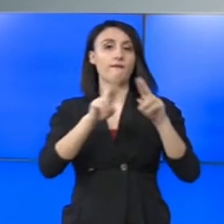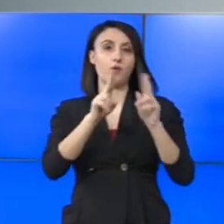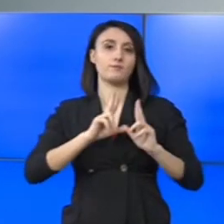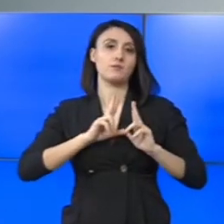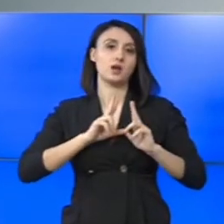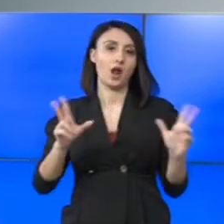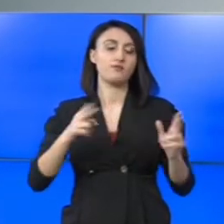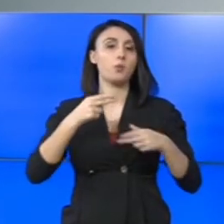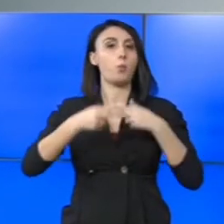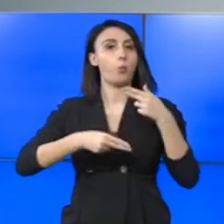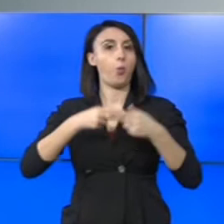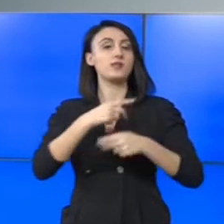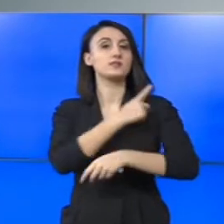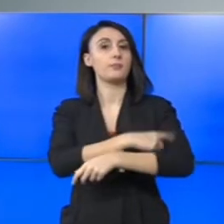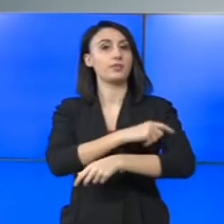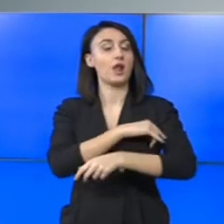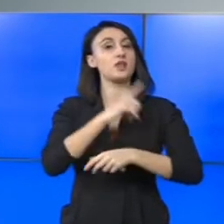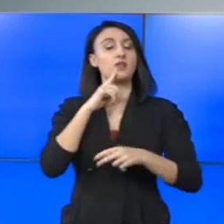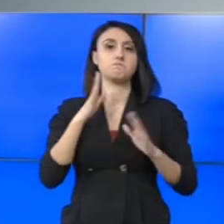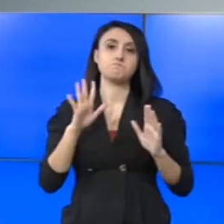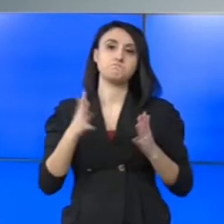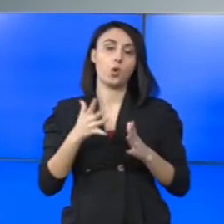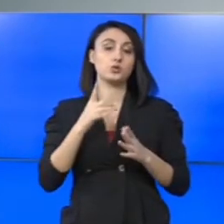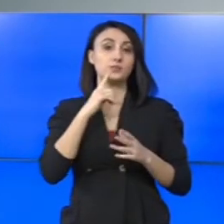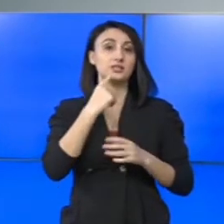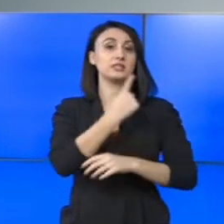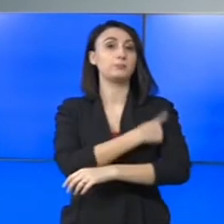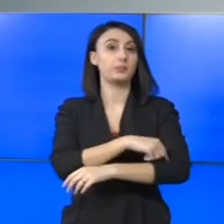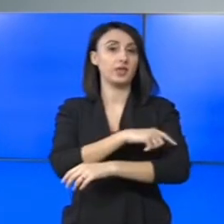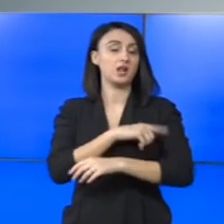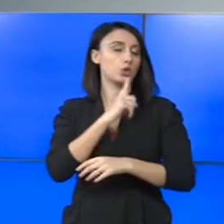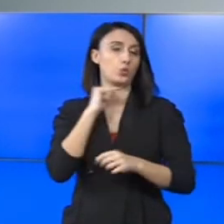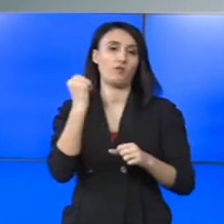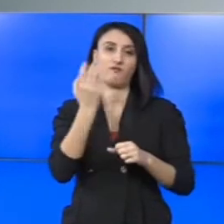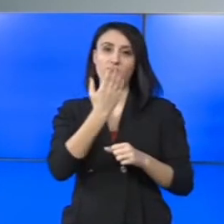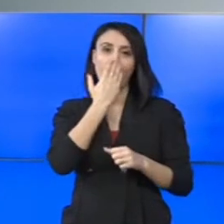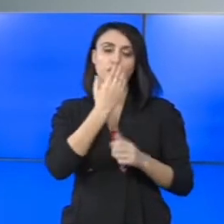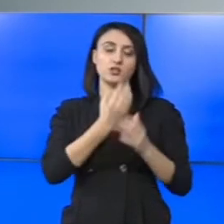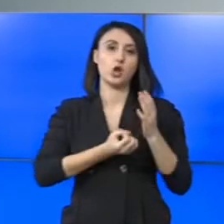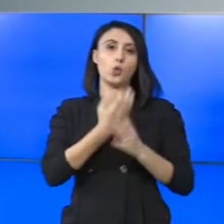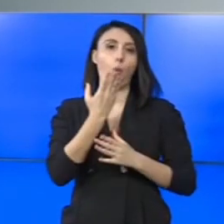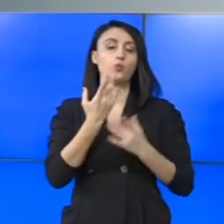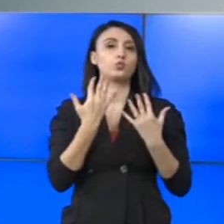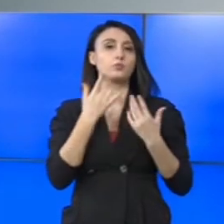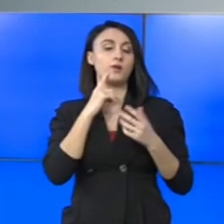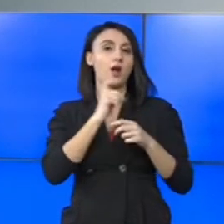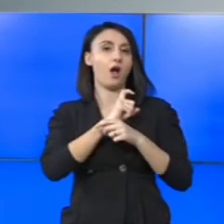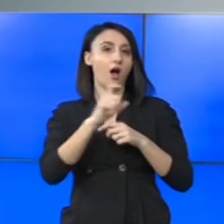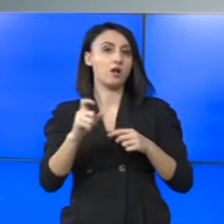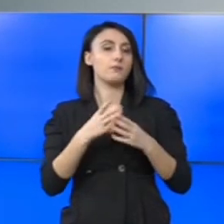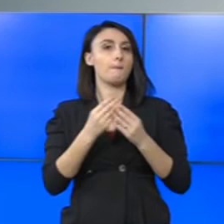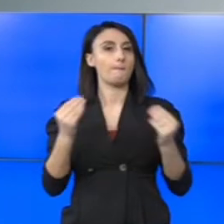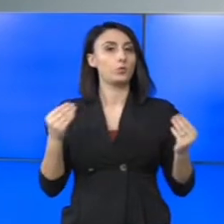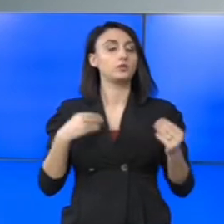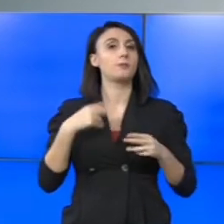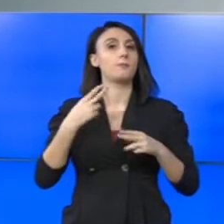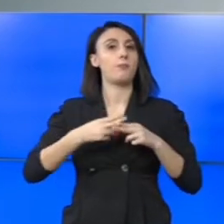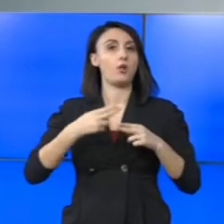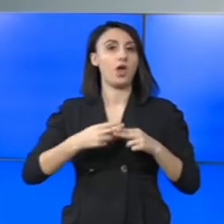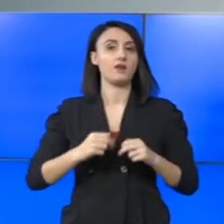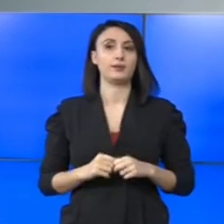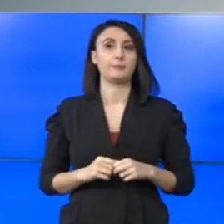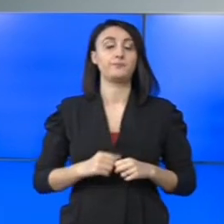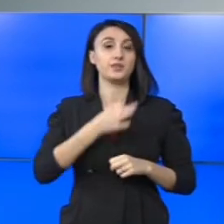severe de boală la spital. Și este foarte posibil ca spitalele să nu facă față unui număr de cazuri foarte mare de pacienți COVID-19,